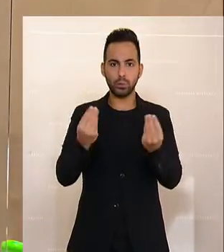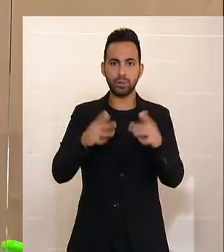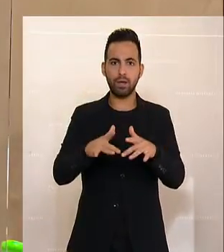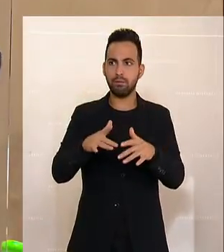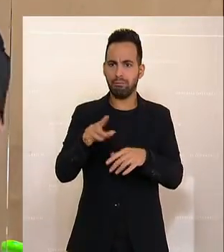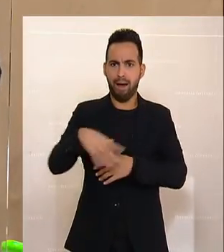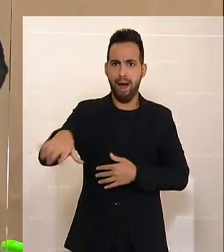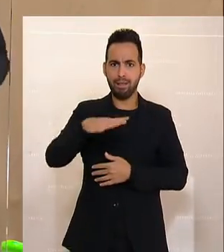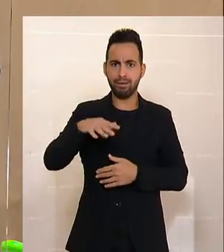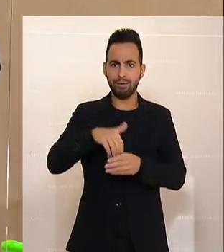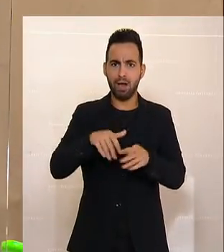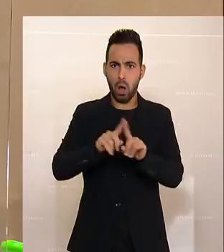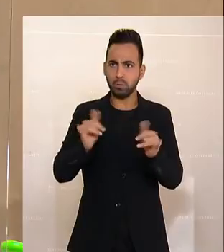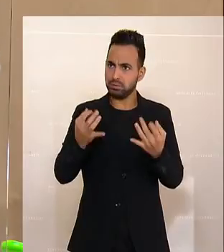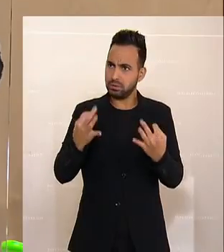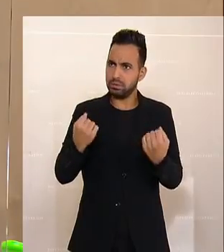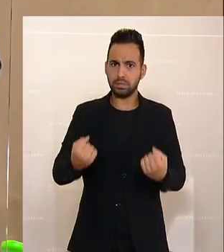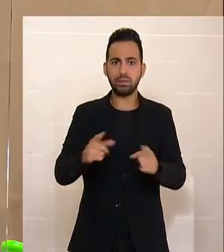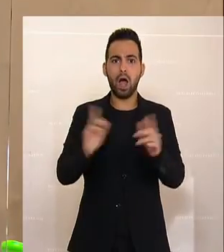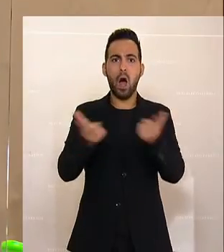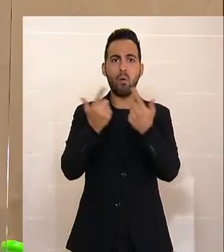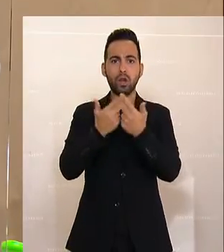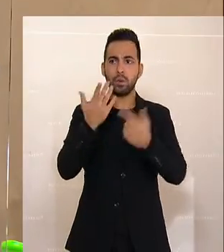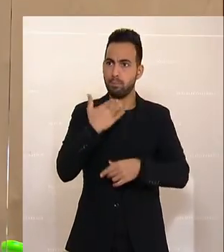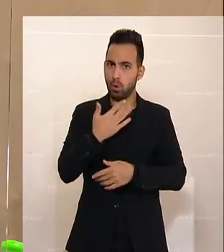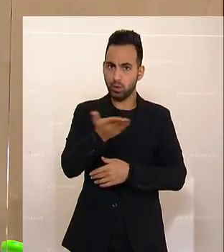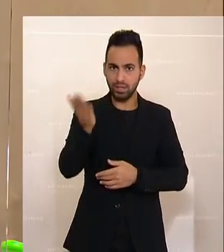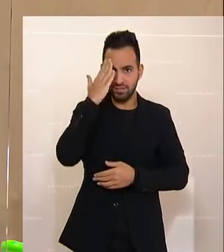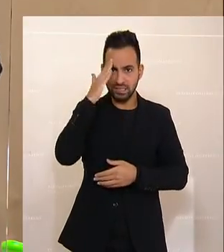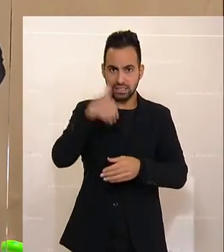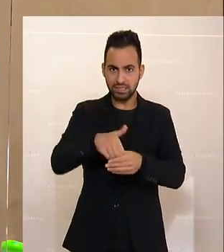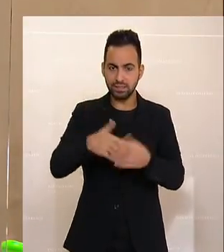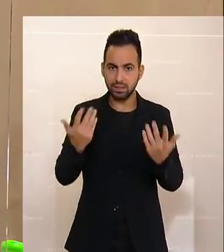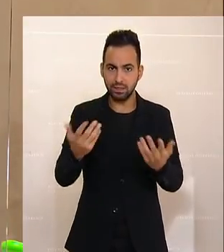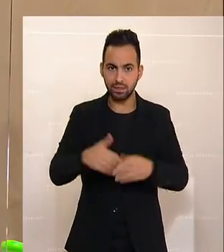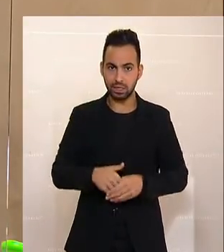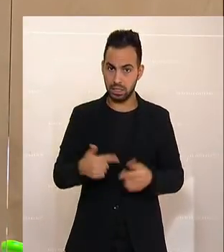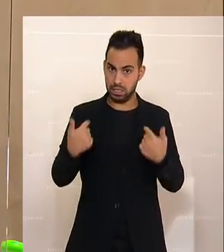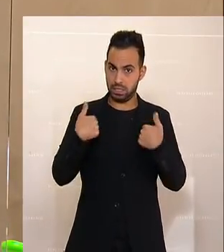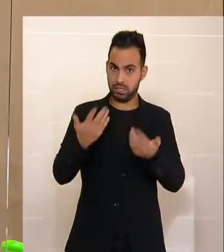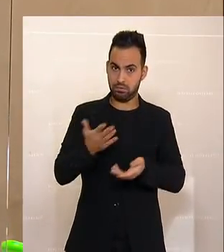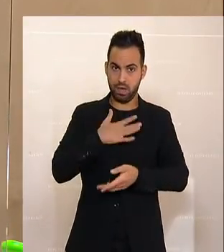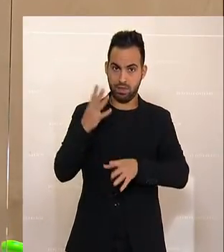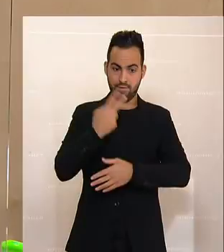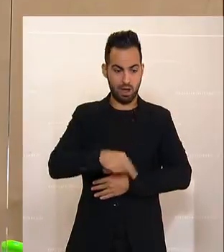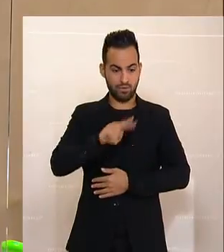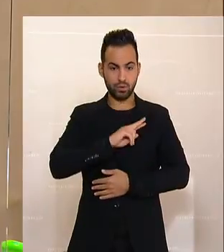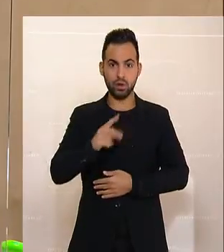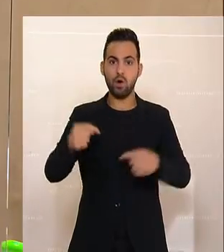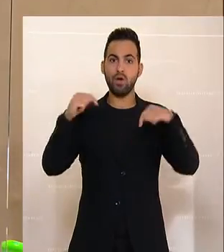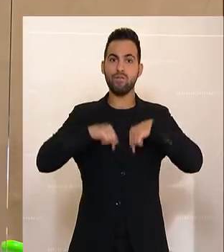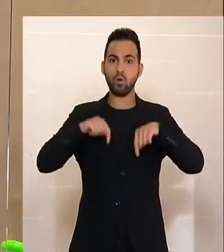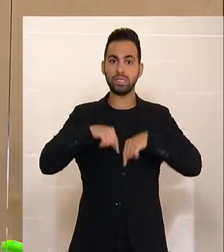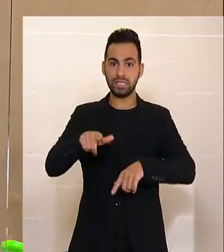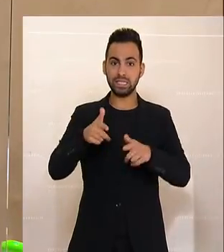zu Recht und hoffentlich auch aufrichtig an einer Aufklärung interessiert sind. Habe ich in meiner Verantwortung als Vorsitzende